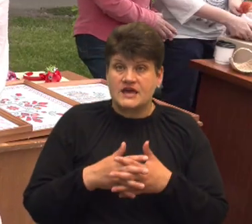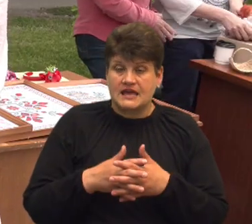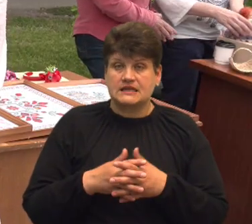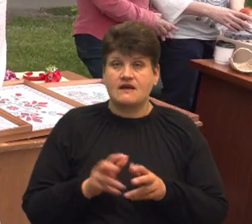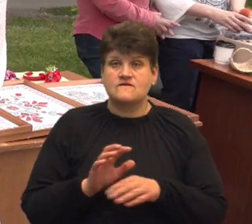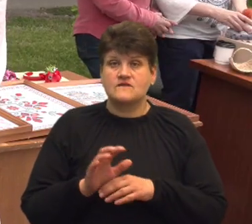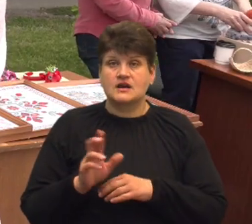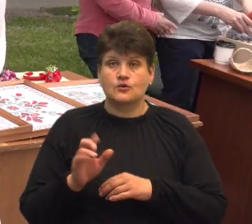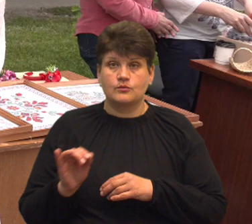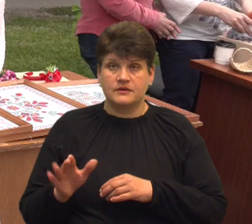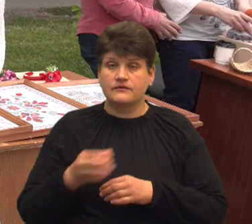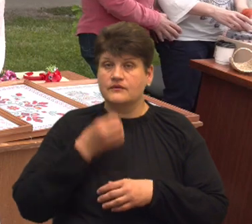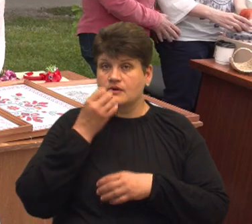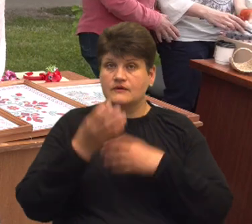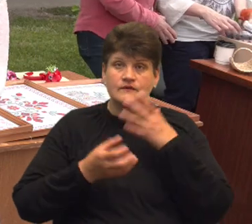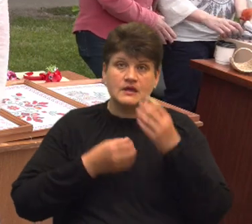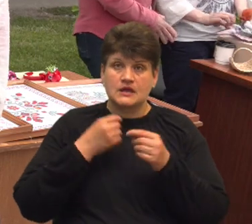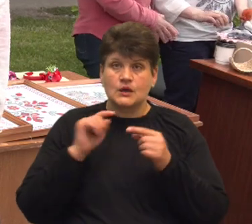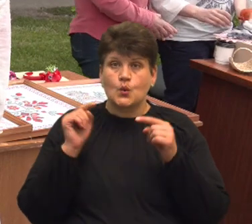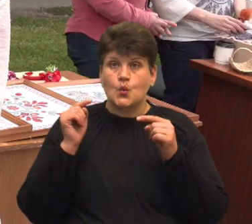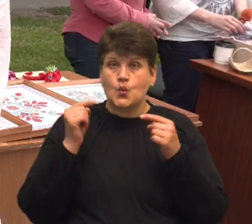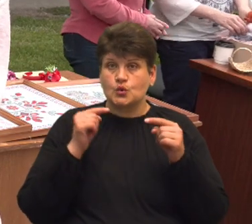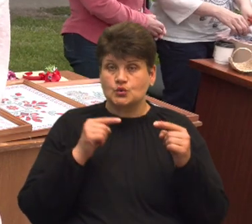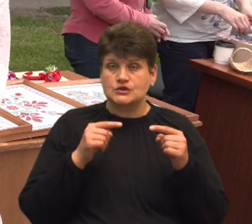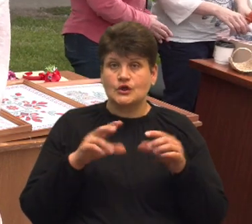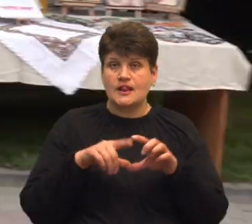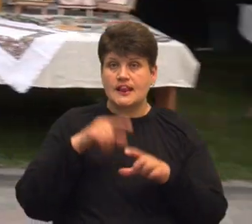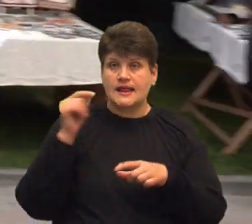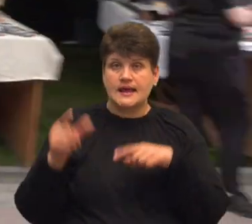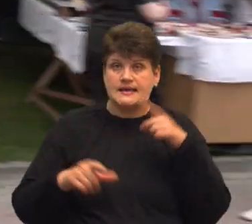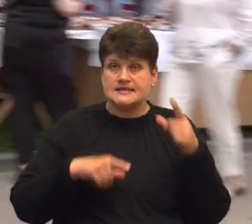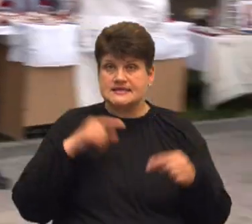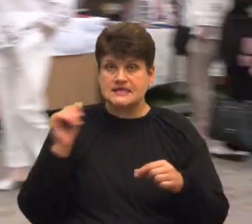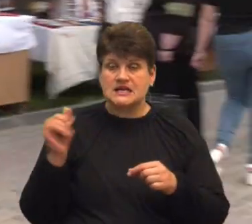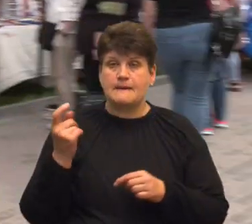квітів з кукурудзяного листя з пшеницею».